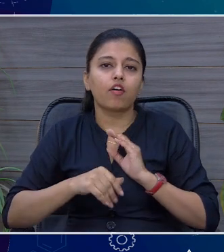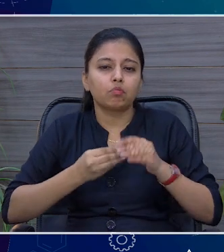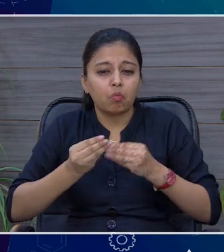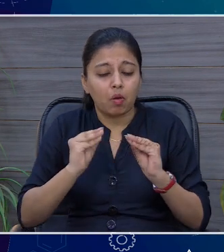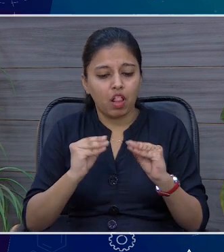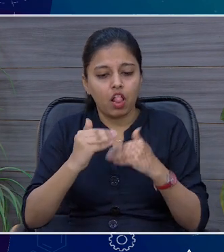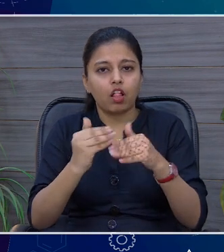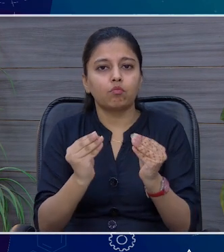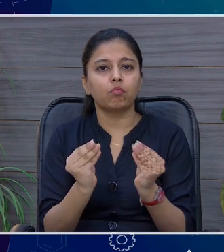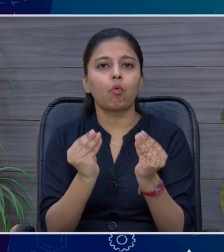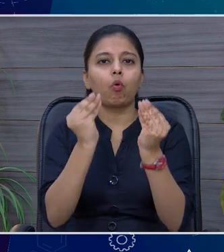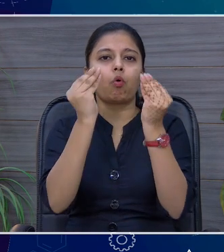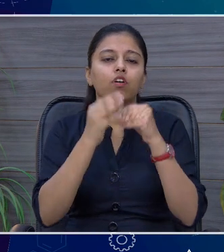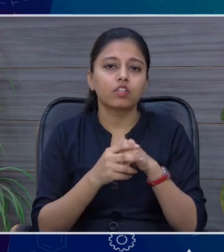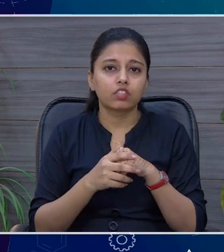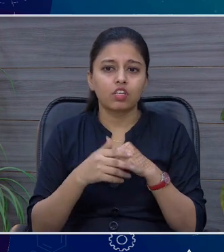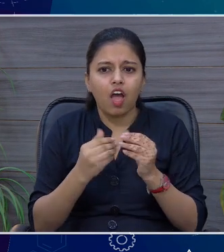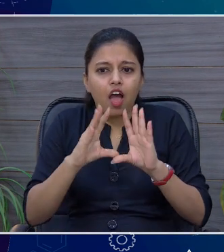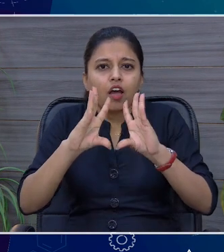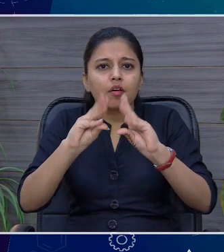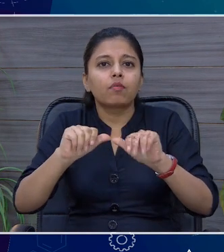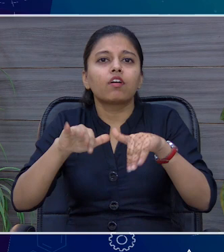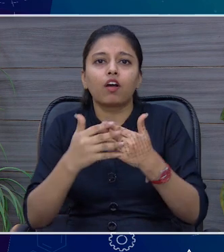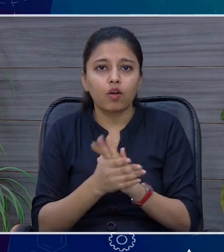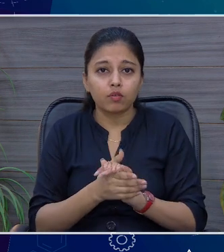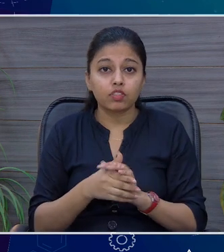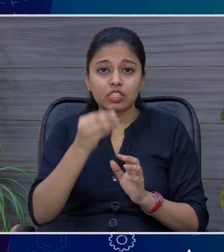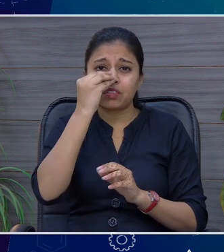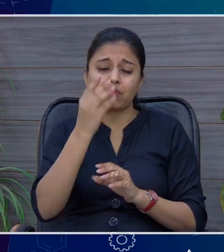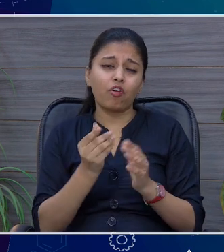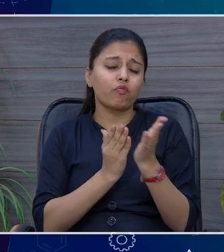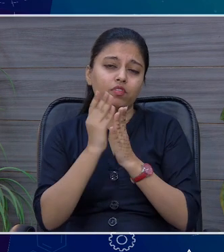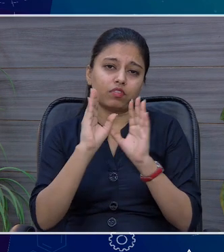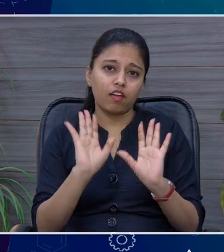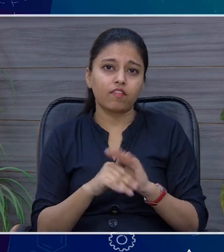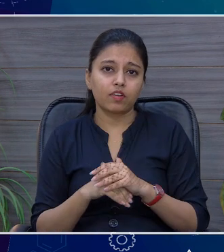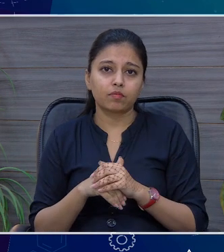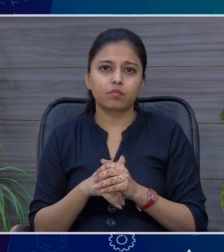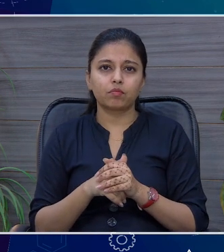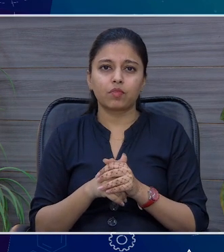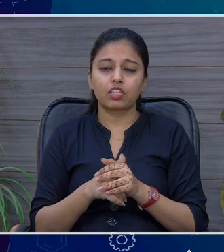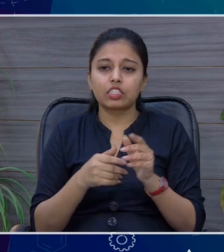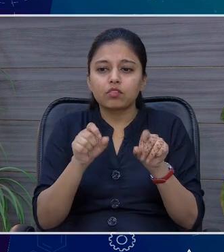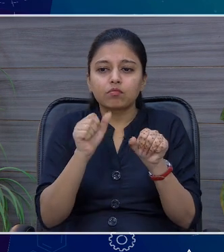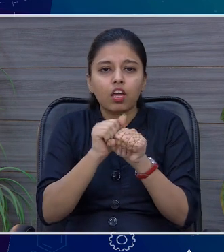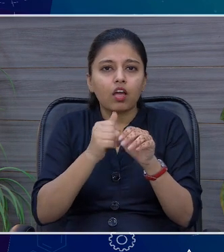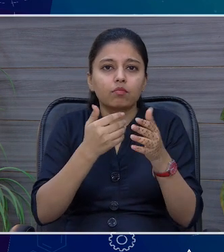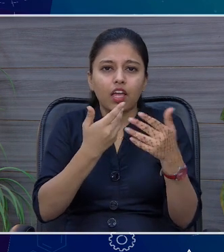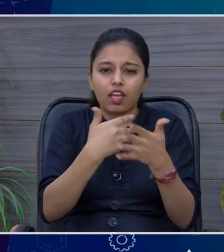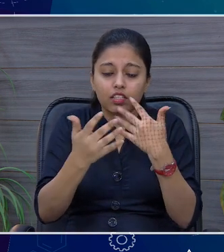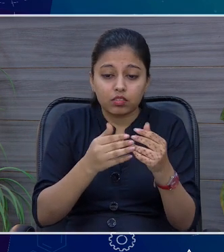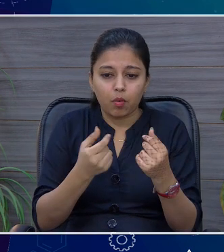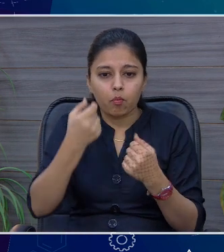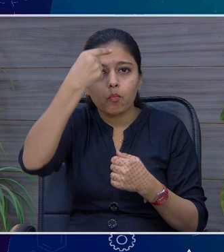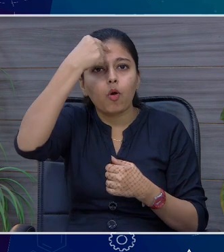और इसको ओवर कर कम करने का सा एक बहुत बहु होता है,